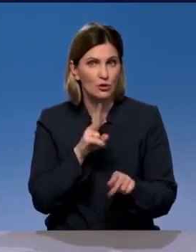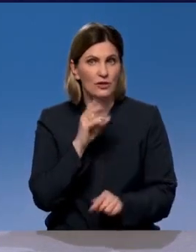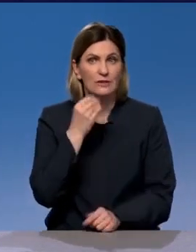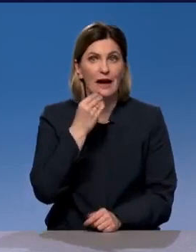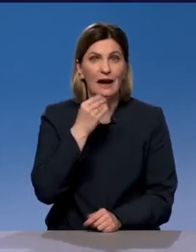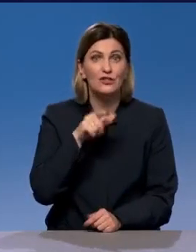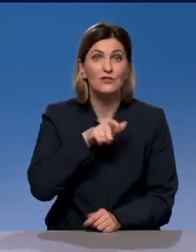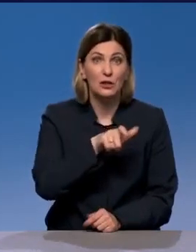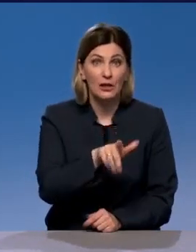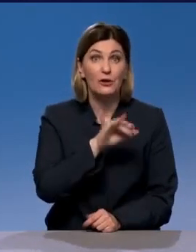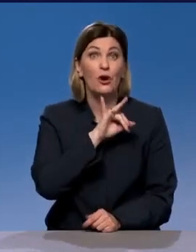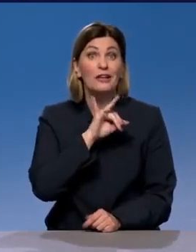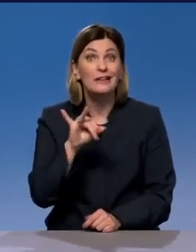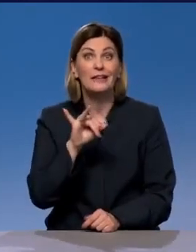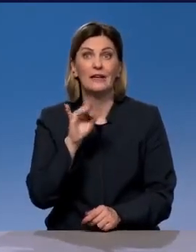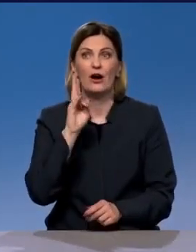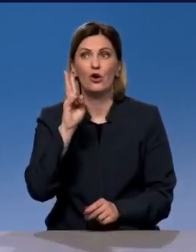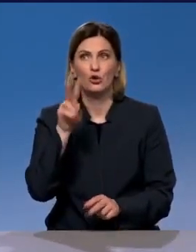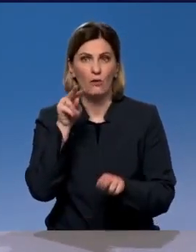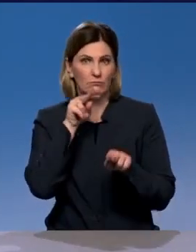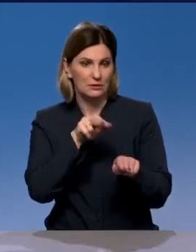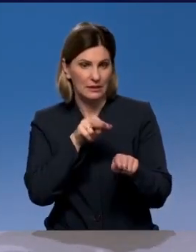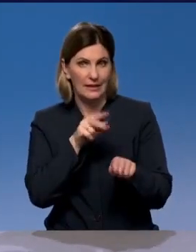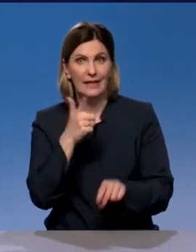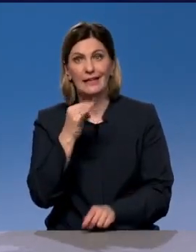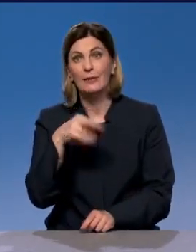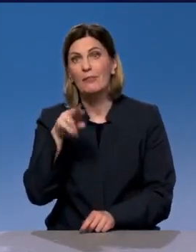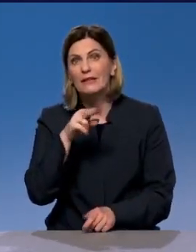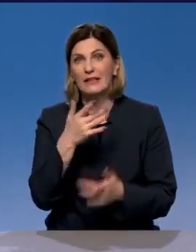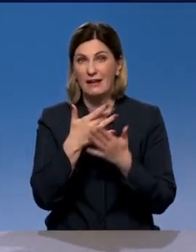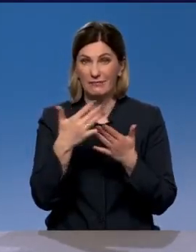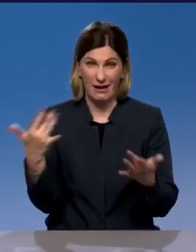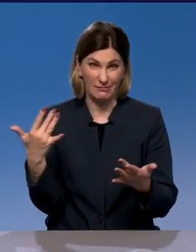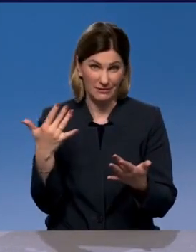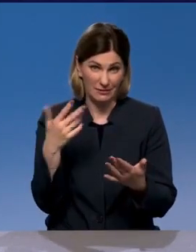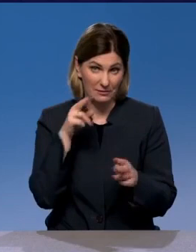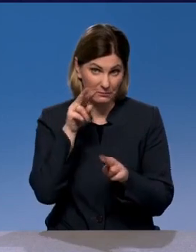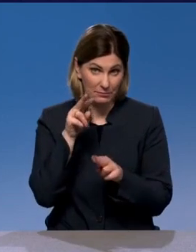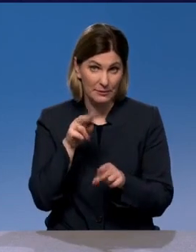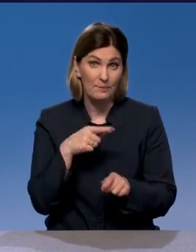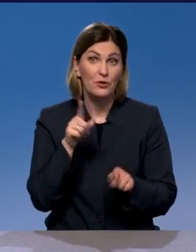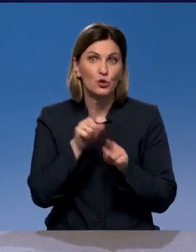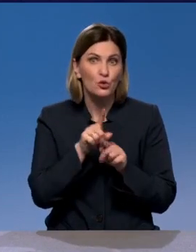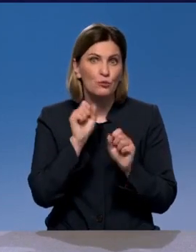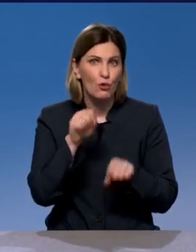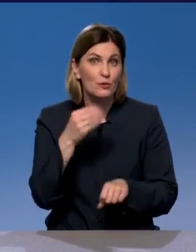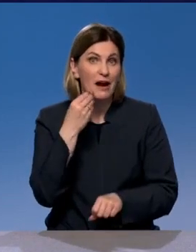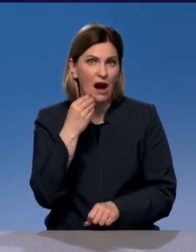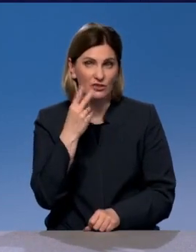качеством самого надзора со стороны ГИБДД и Ространснадзора. Какое качество у них надзора, мы тоже можем наблюдать. Поэтому,